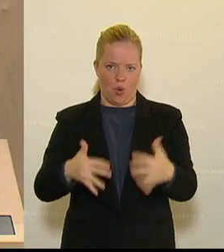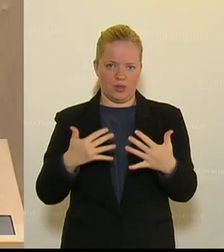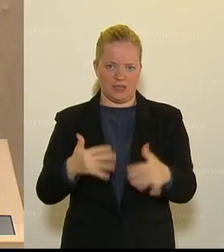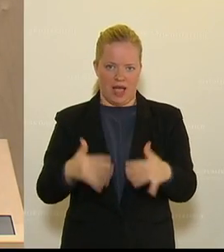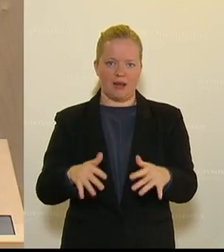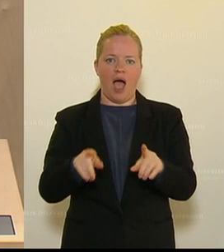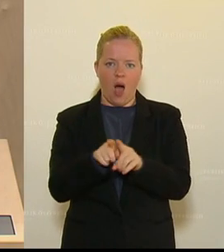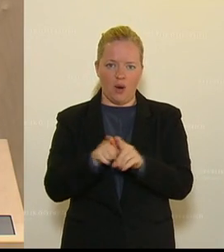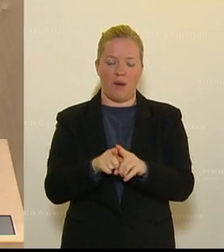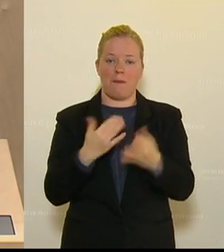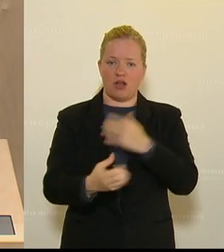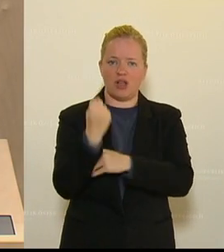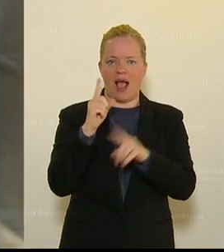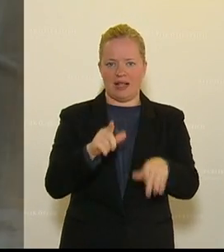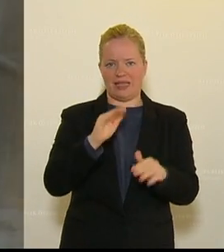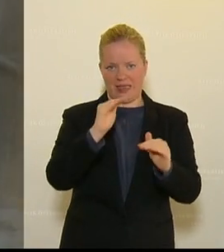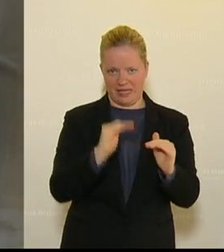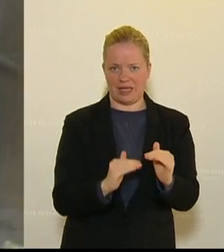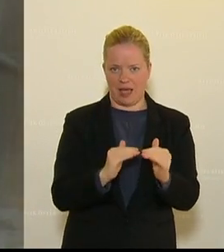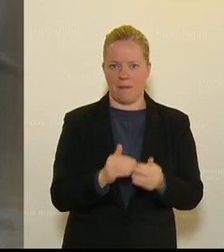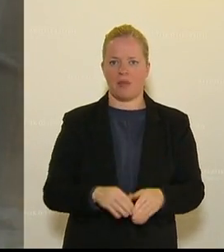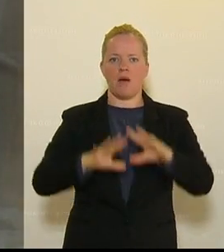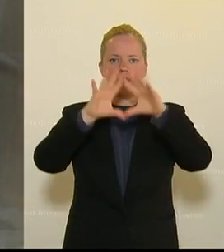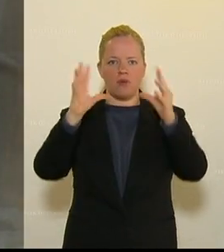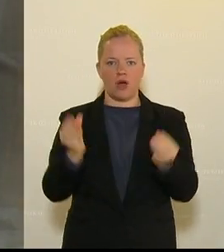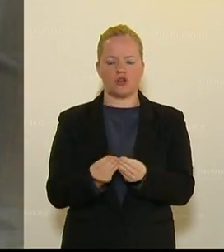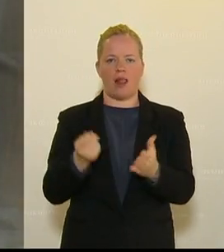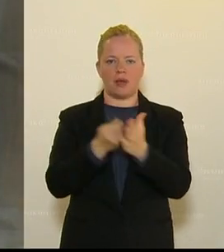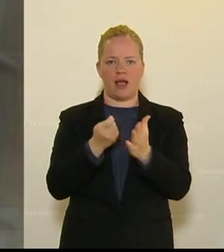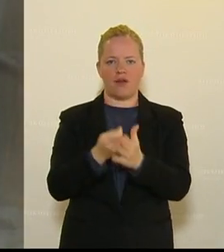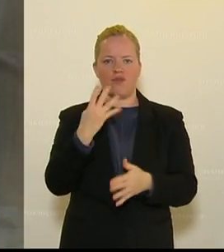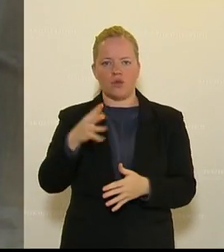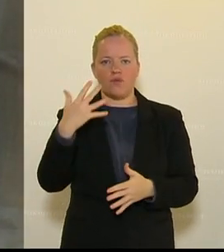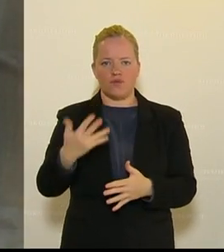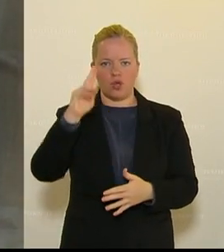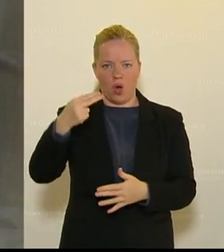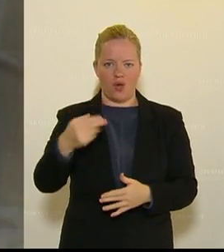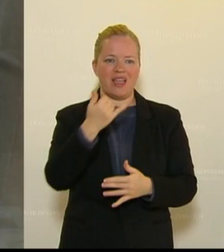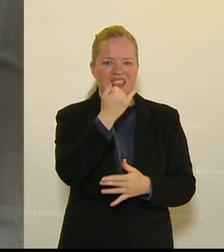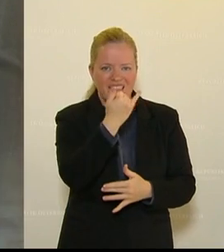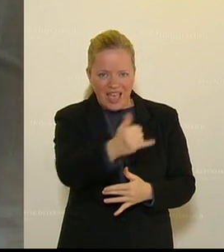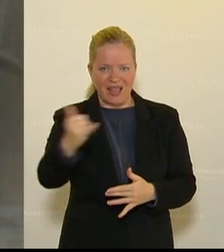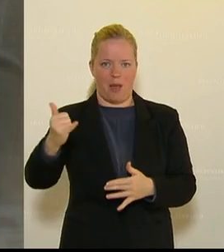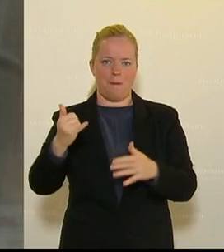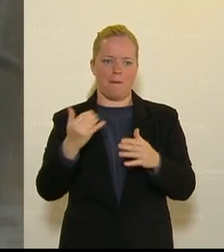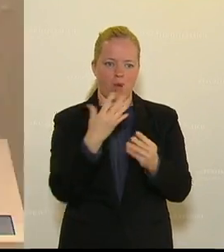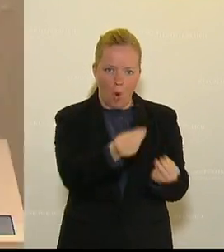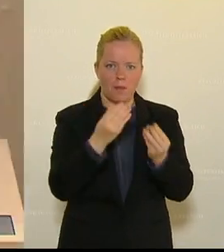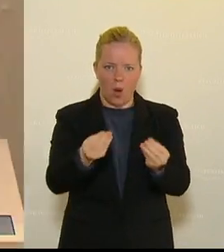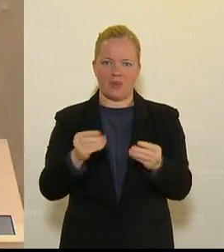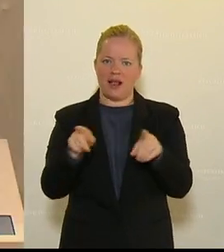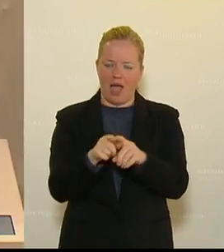als die niedrigen. Der Pauschalbetrag von 450 Euro stärkt jeden im selben Ausmaß.